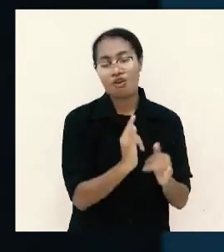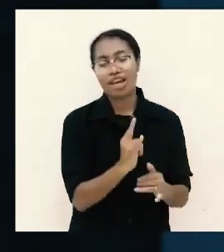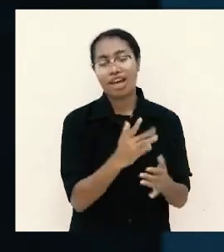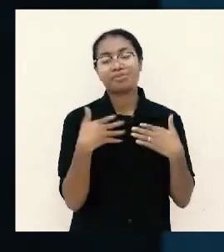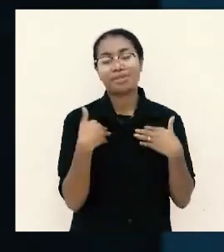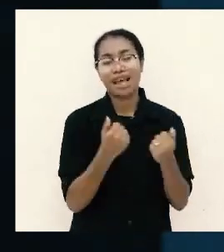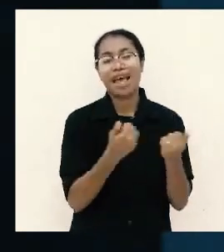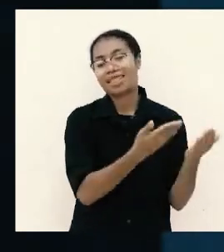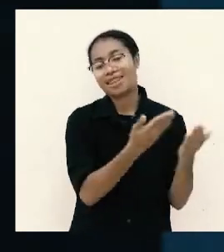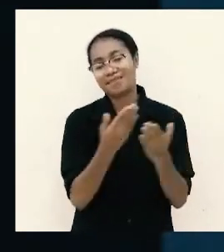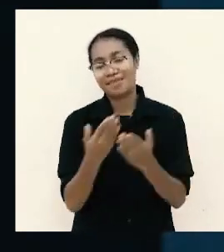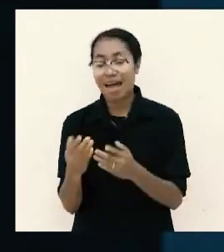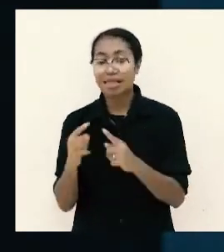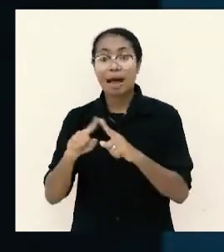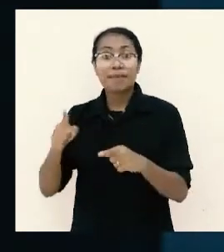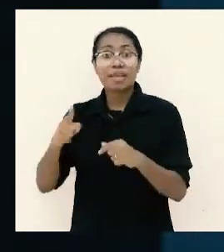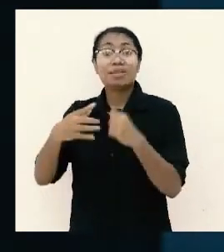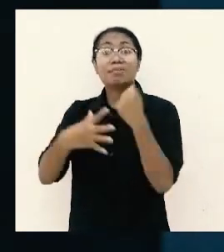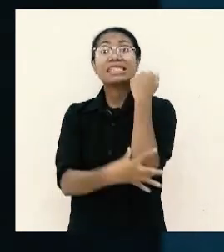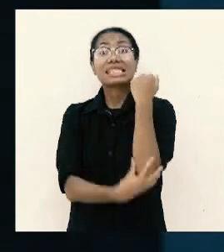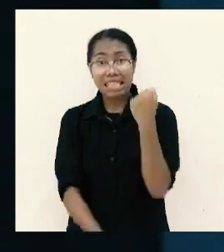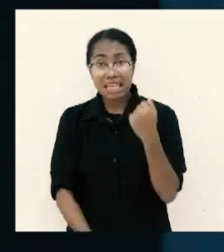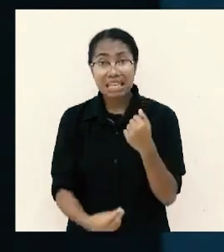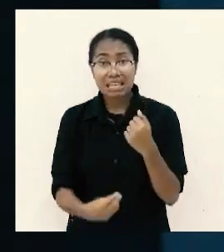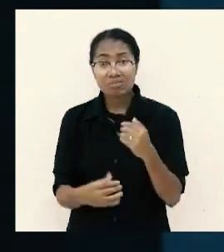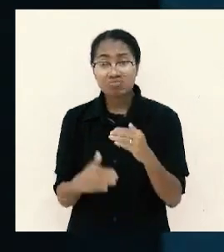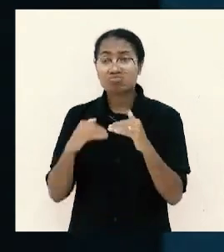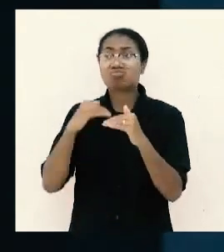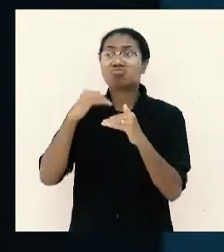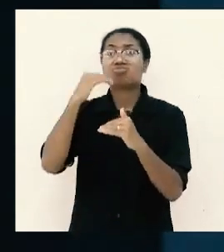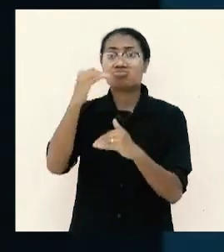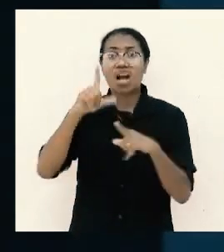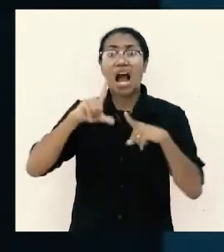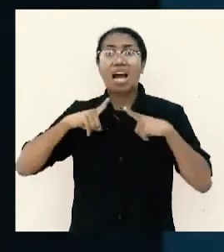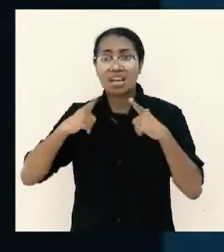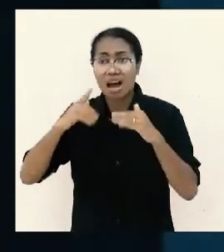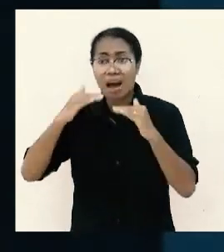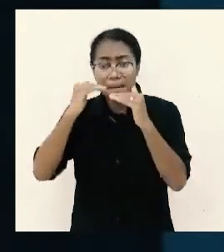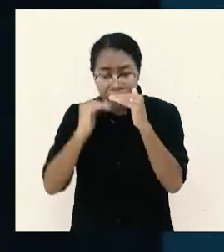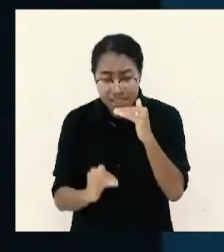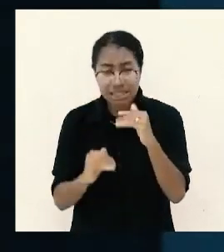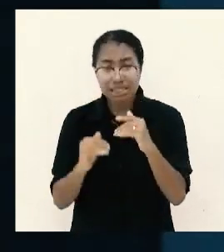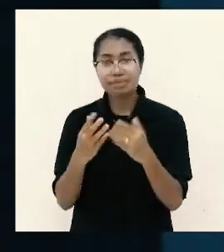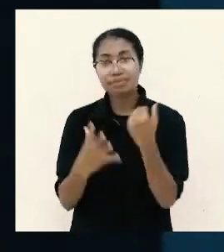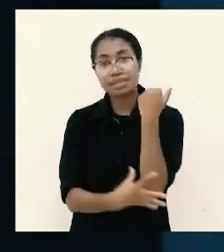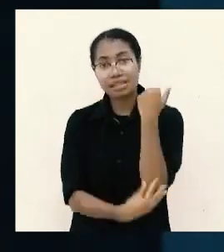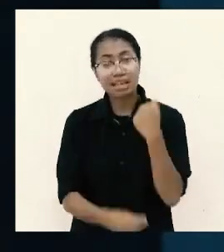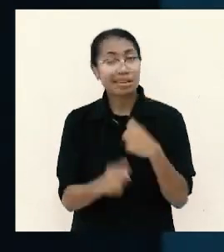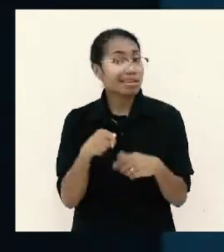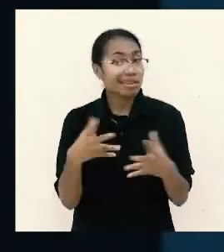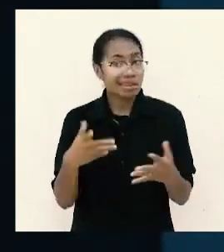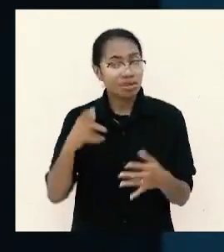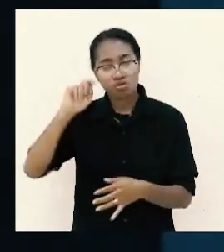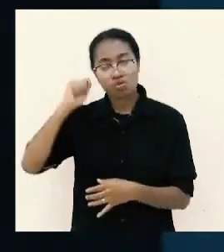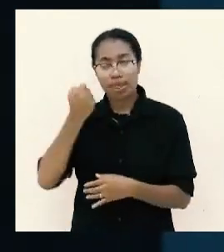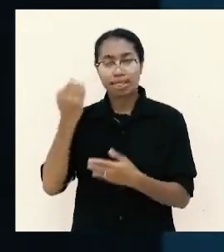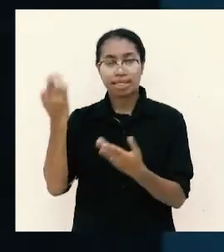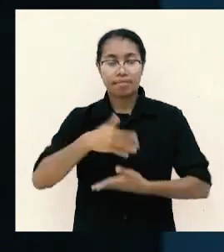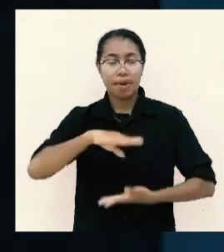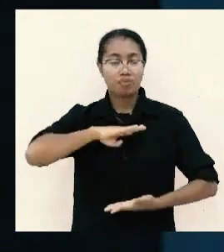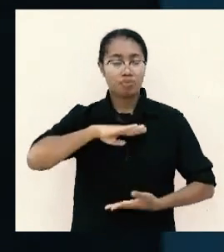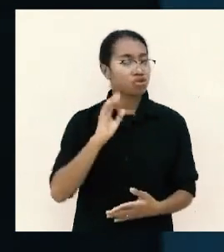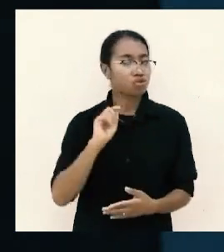tapi pernah miskin lalu pernah kaya cukup lama tiba-tiba miskin lagi itu susah untuk jadi puas